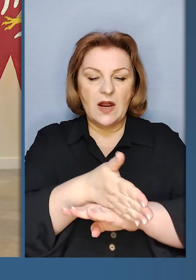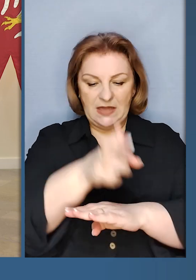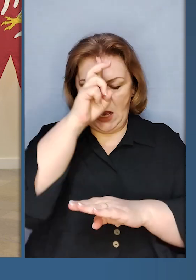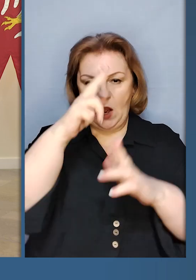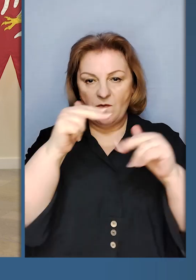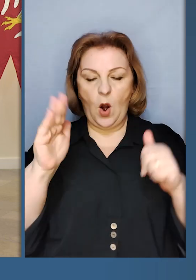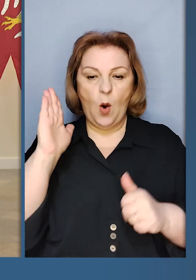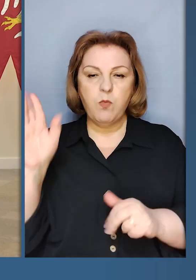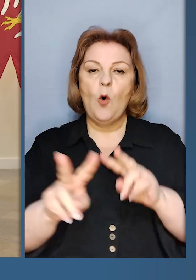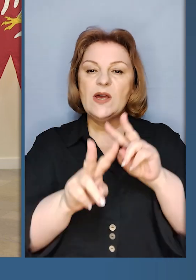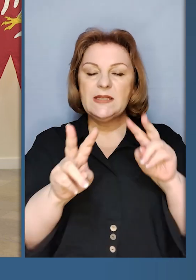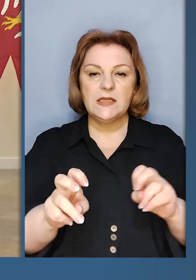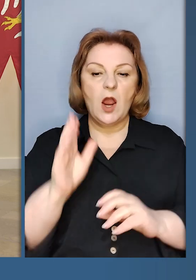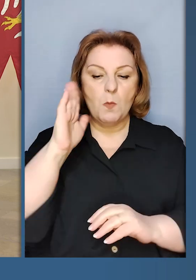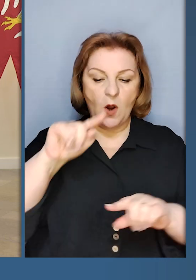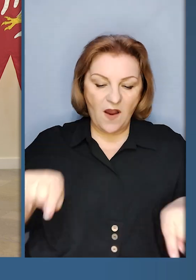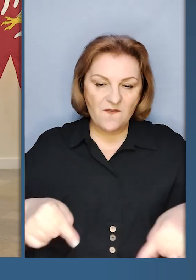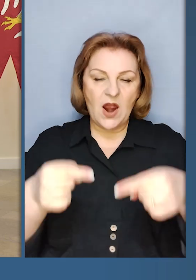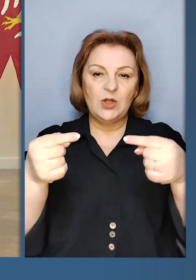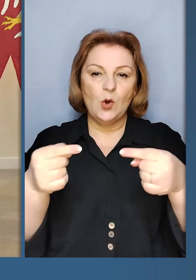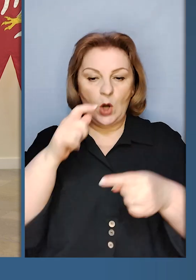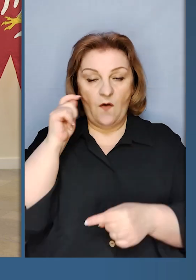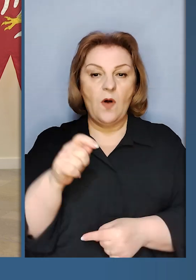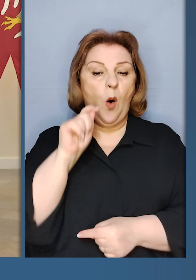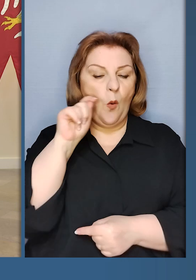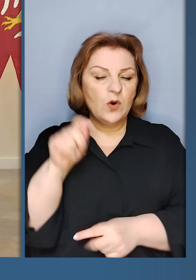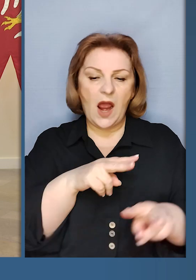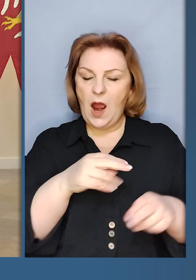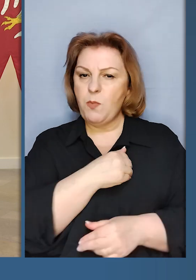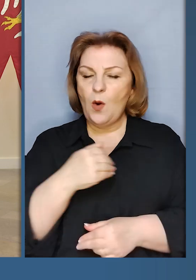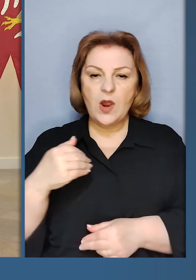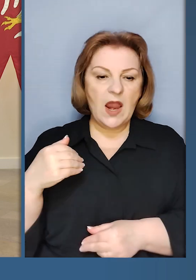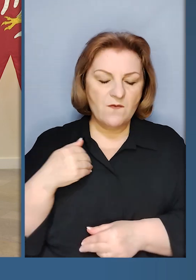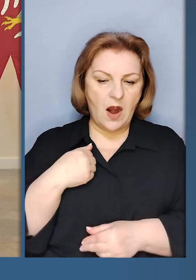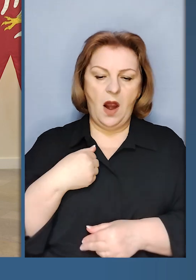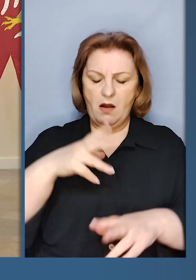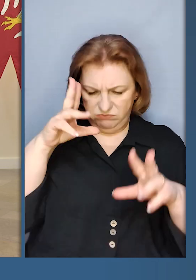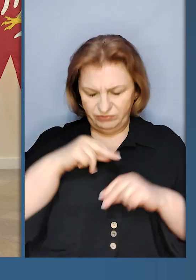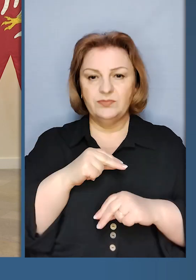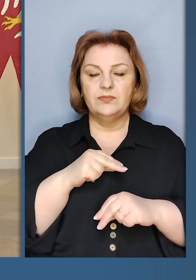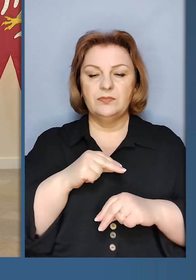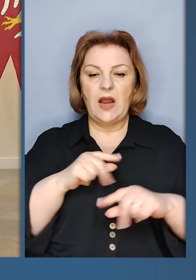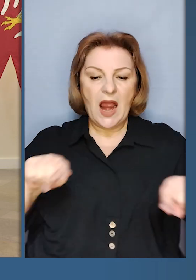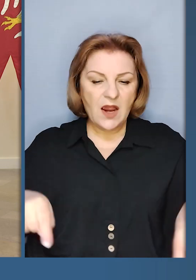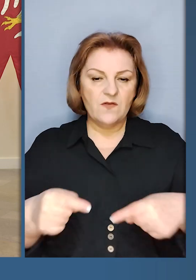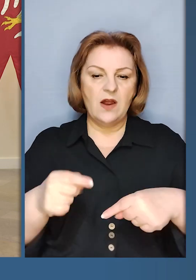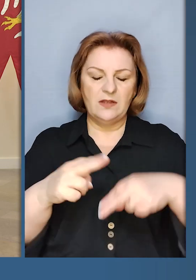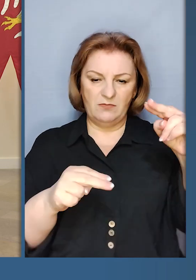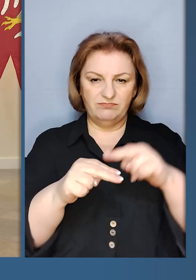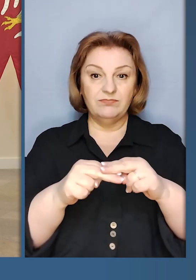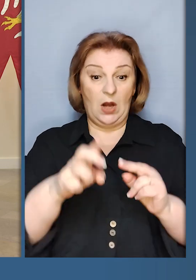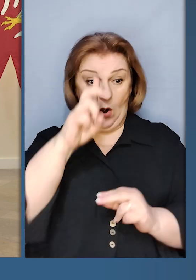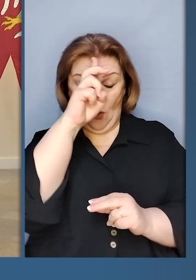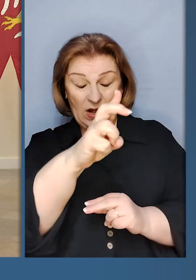символом майбутнього відродження України. Так як Україна, так само як Польща, зуміла відродити, відбудувати Королівський